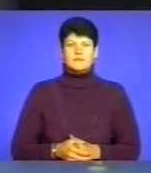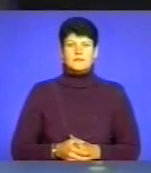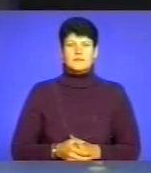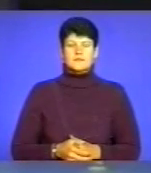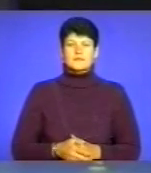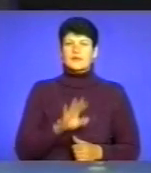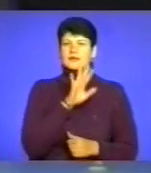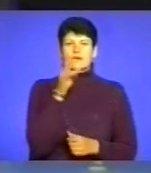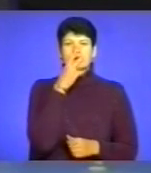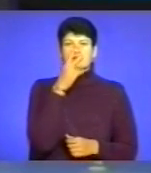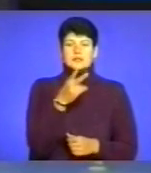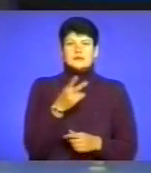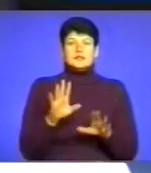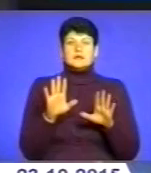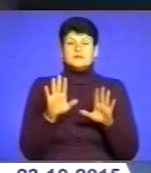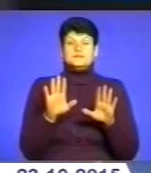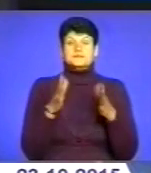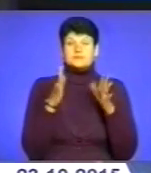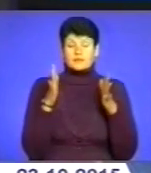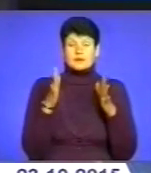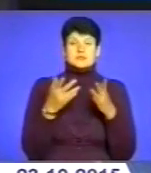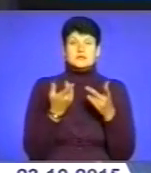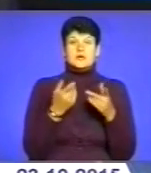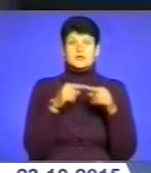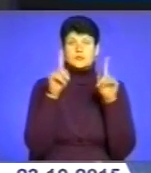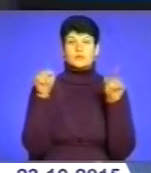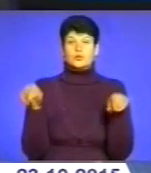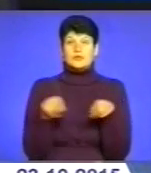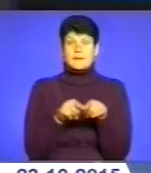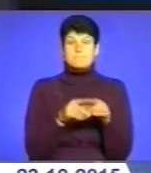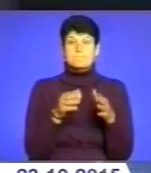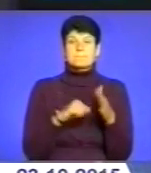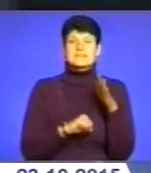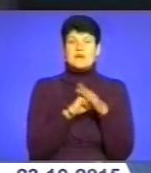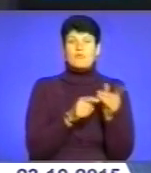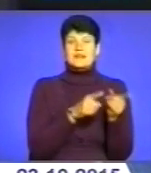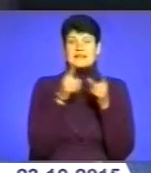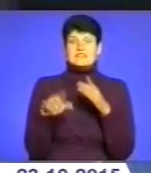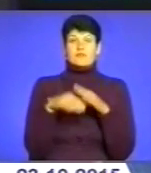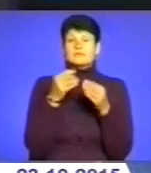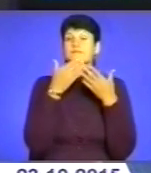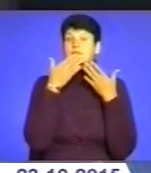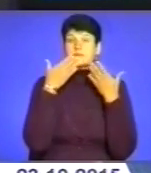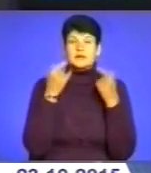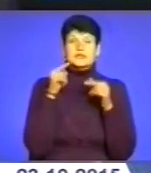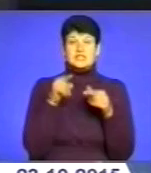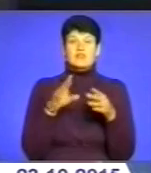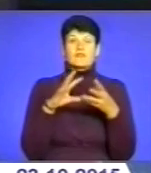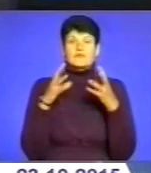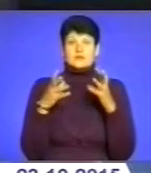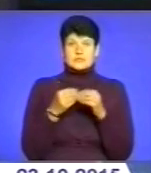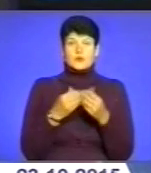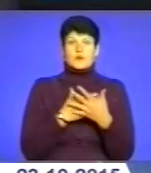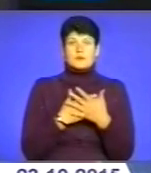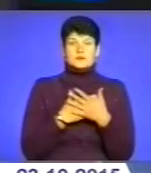Незважаючи на інциденти з бюлетенями, підстав для перенесення виборів у Тернополі немає. Такі висновки незалежних представників громадської мережі